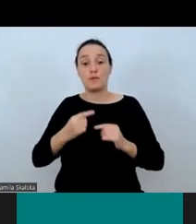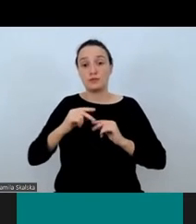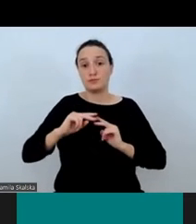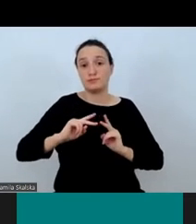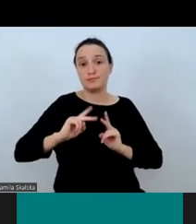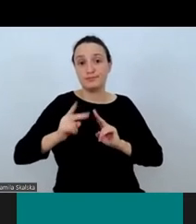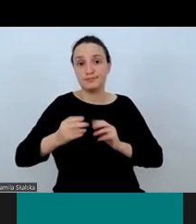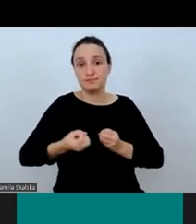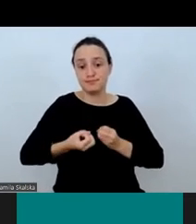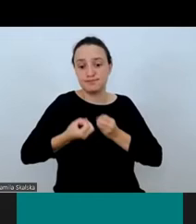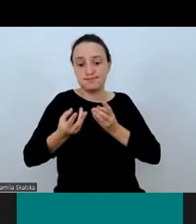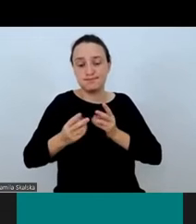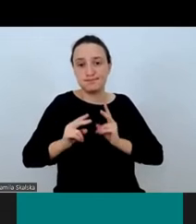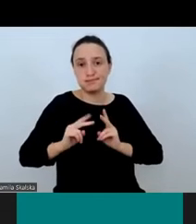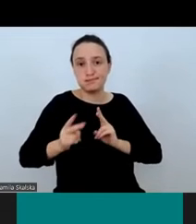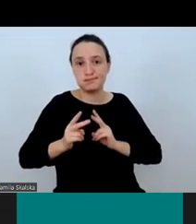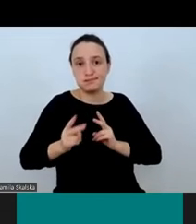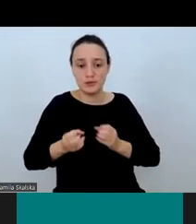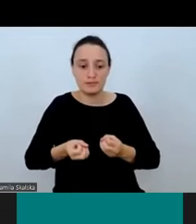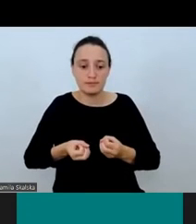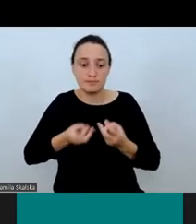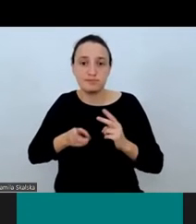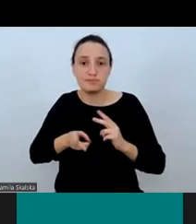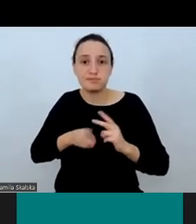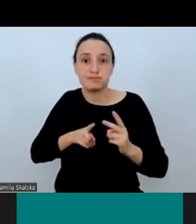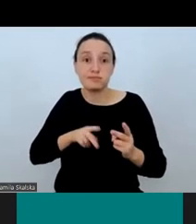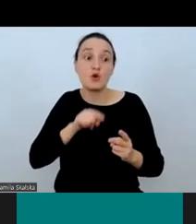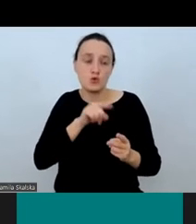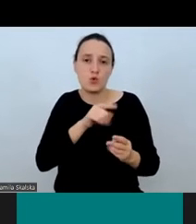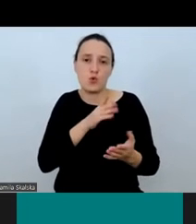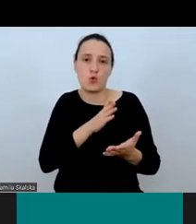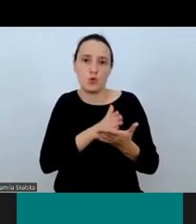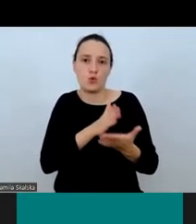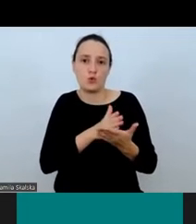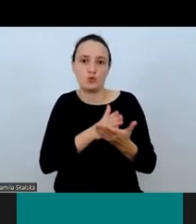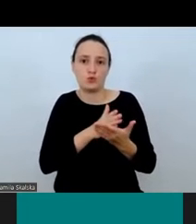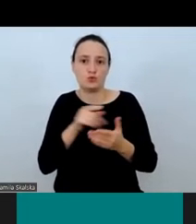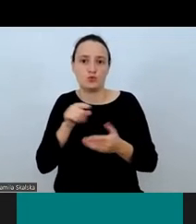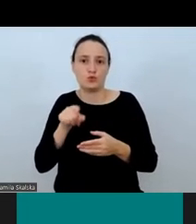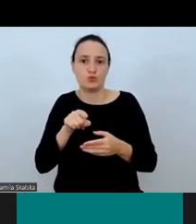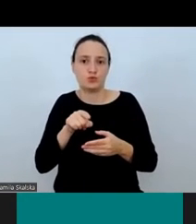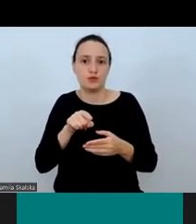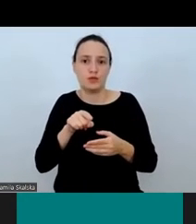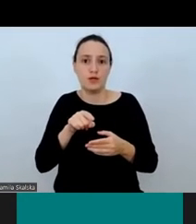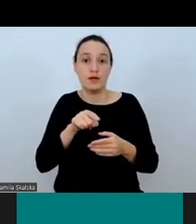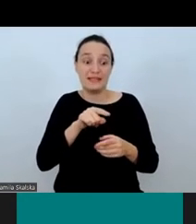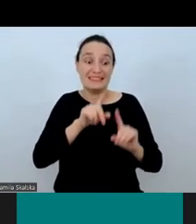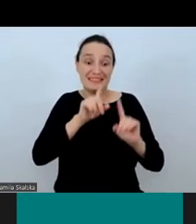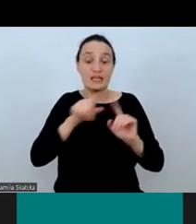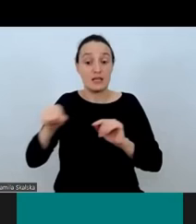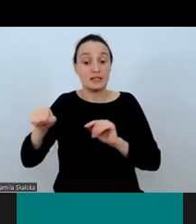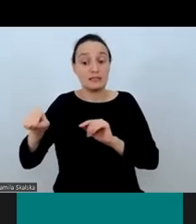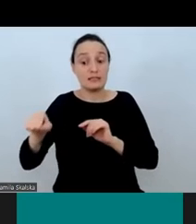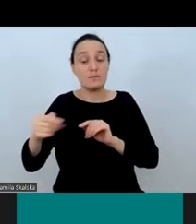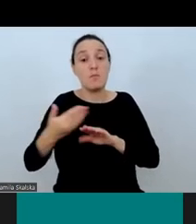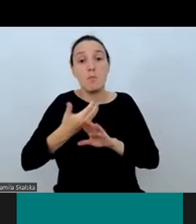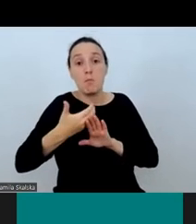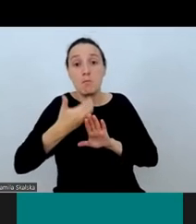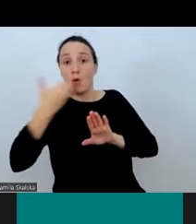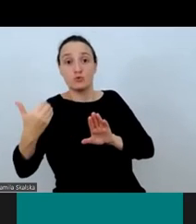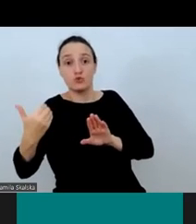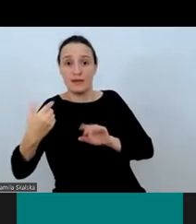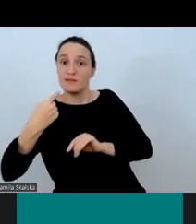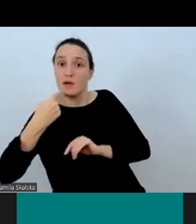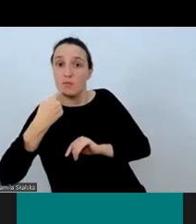są tekstem docelowym poprzedniej wypowiedzi i punktem wyjścia dla następnej wypowiedzi.